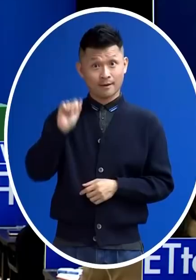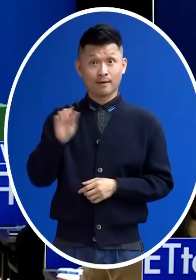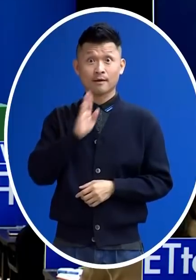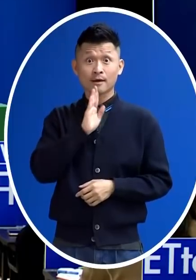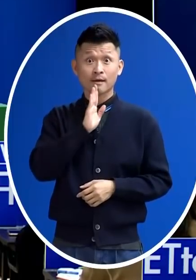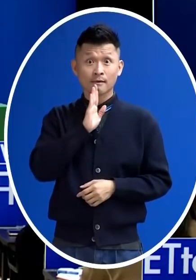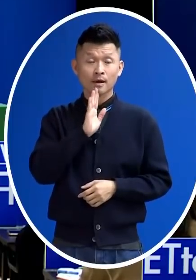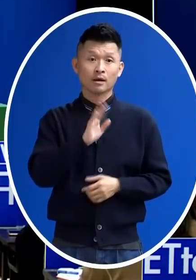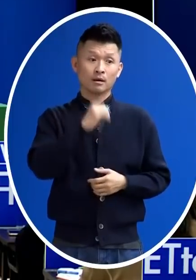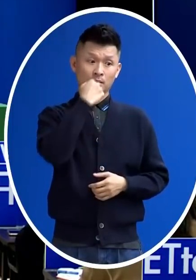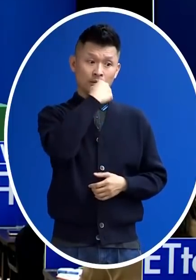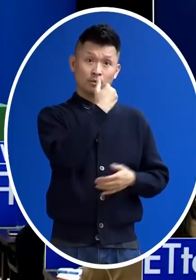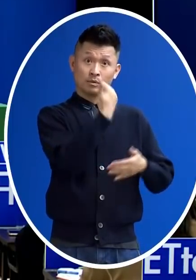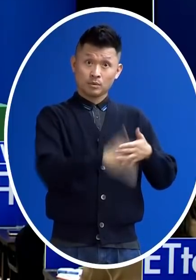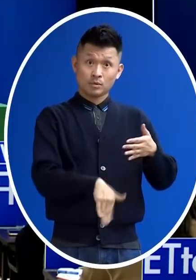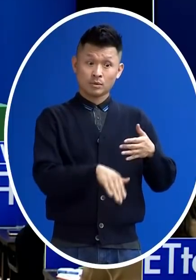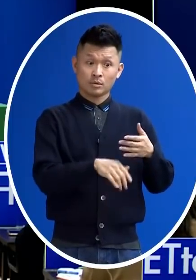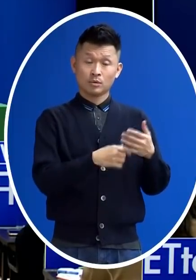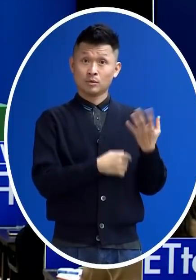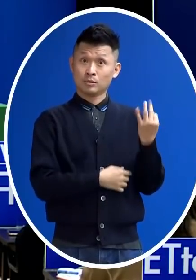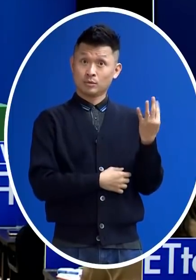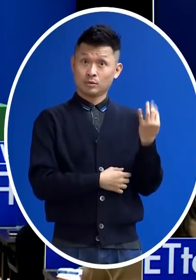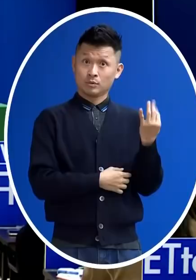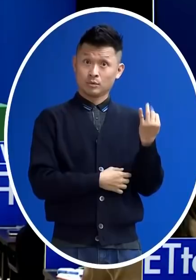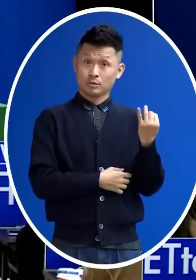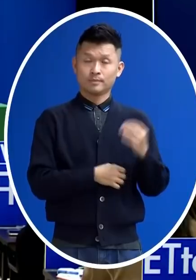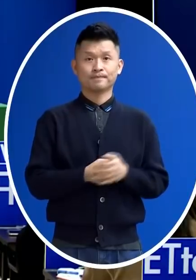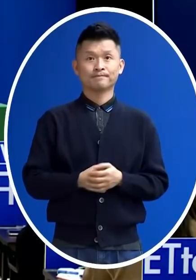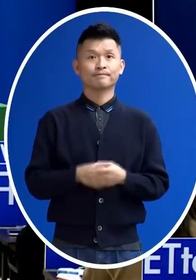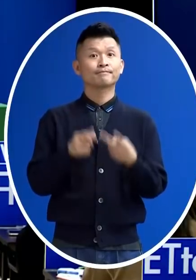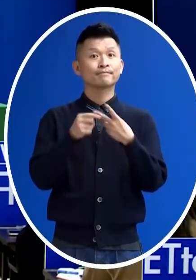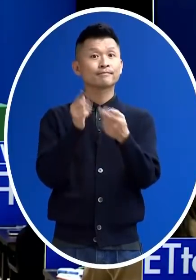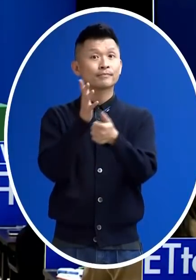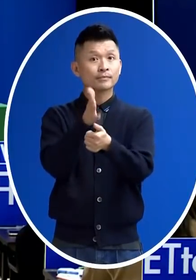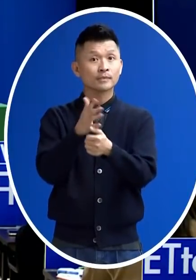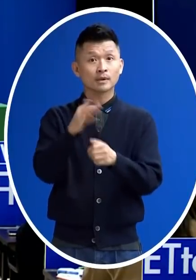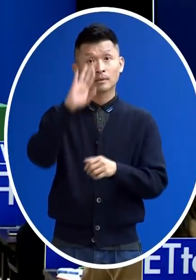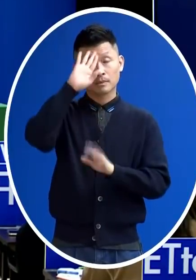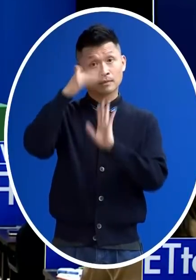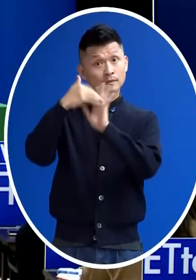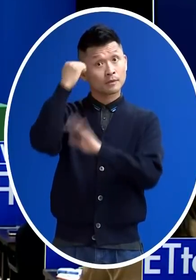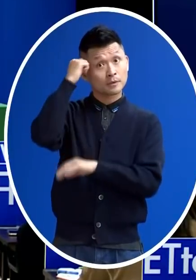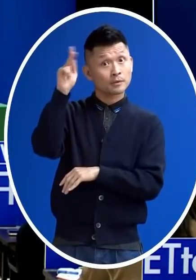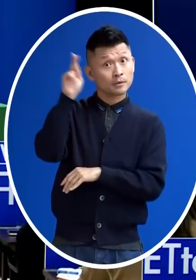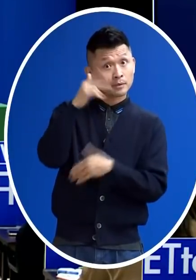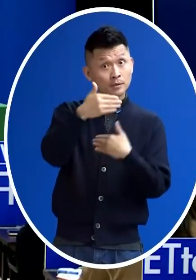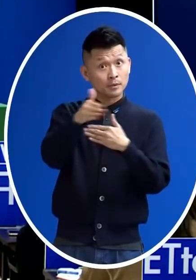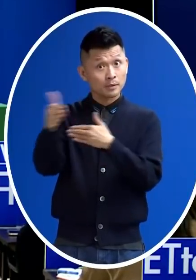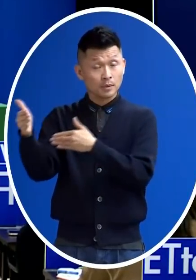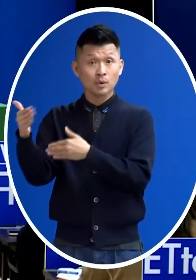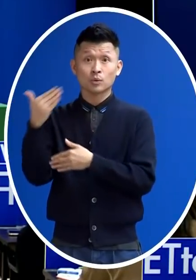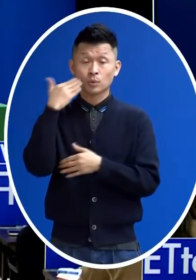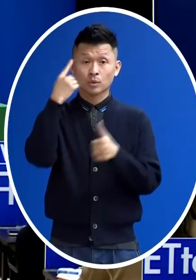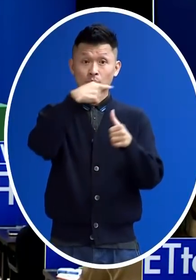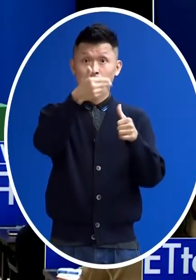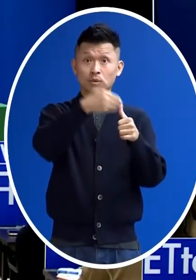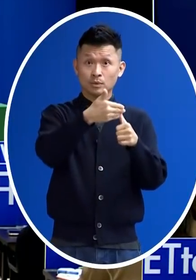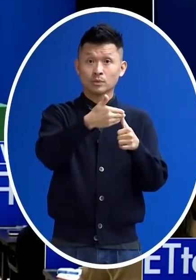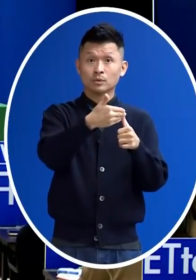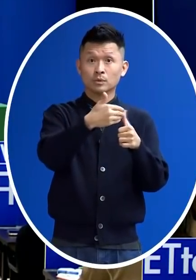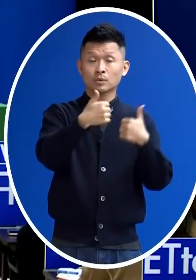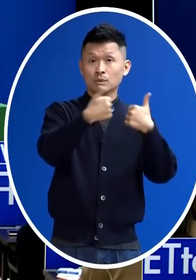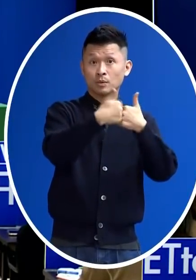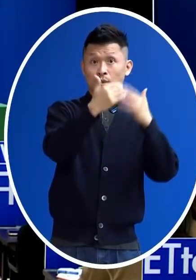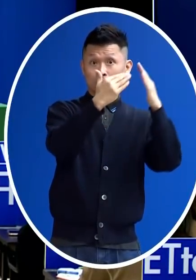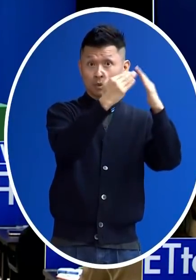內還有多少AZ疫苗的庫存那另外一題是想請教說 防疫旅館如果真用教育會館的等官方資